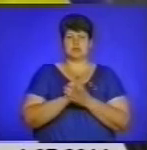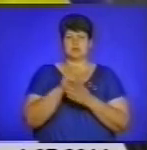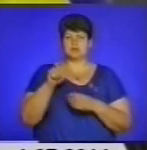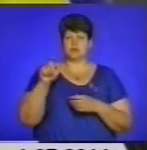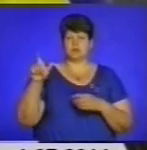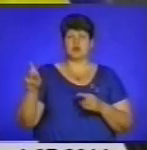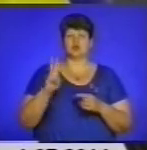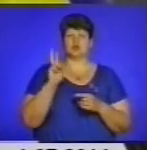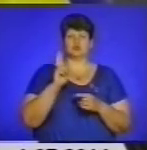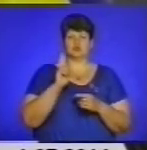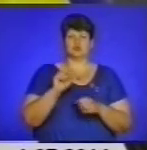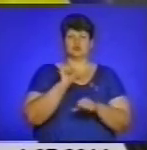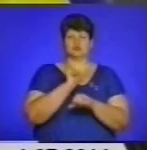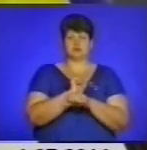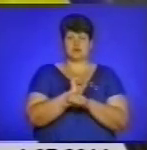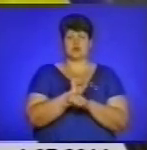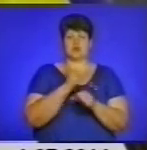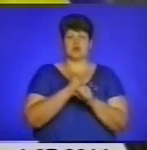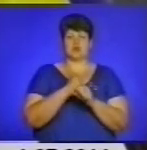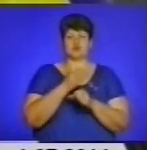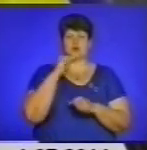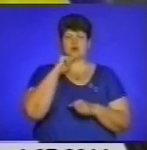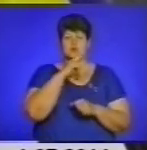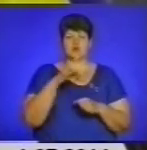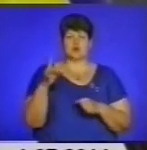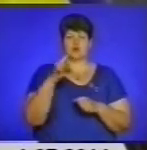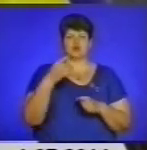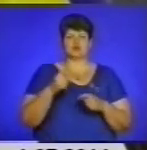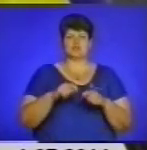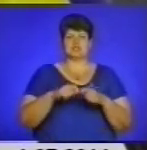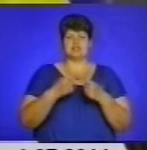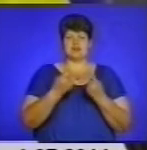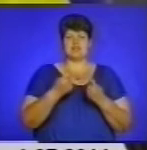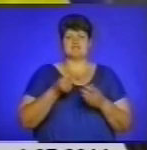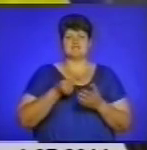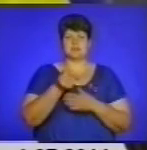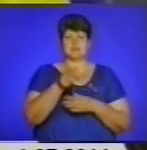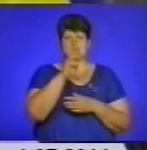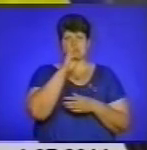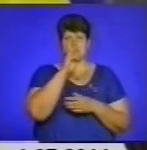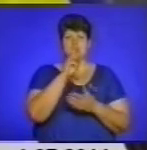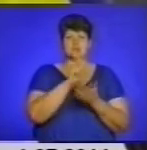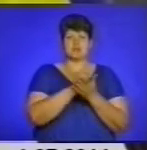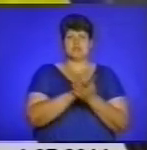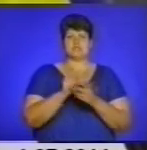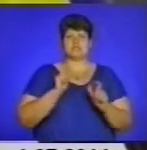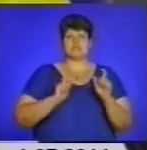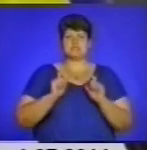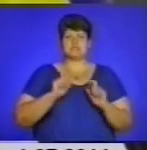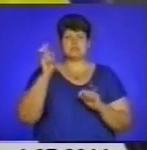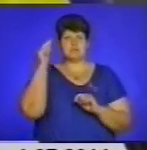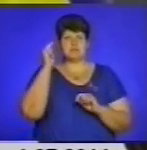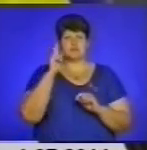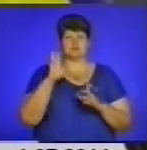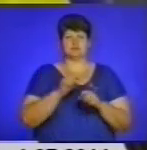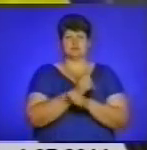паралізує роботу економіки регіону, хто зриває виплати зарплат, пенсії, стіпендії, хто підриває